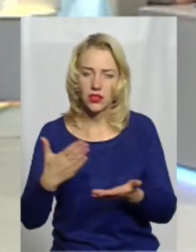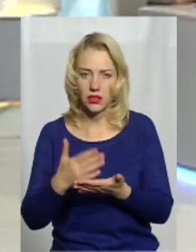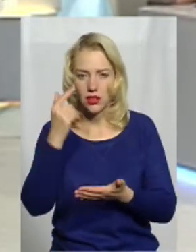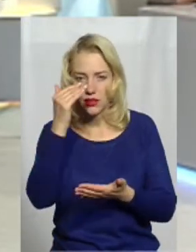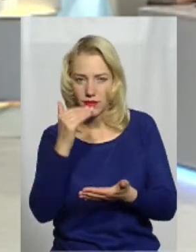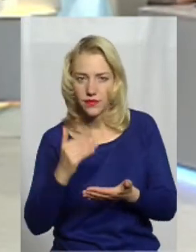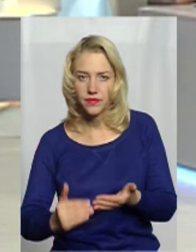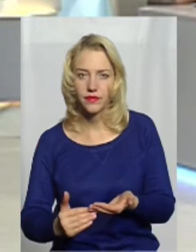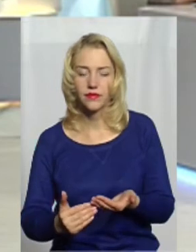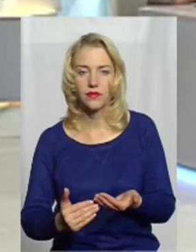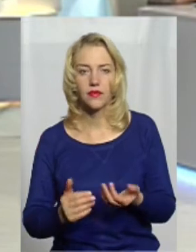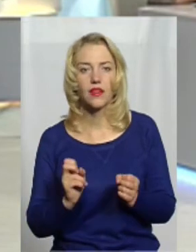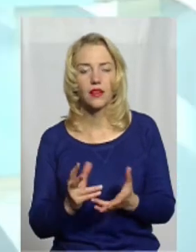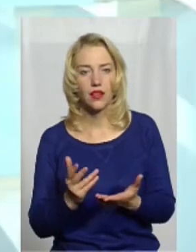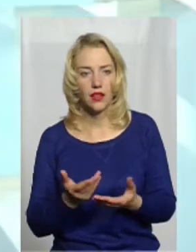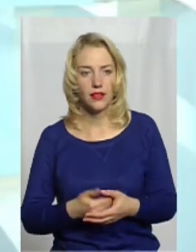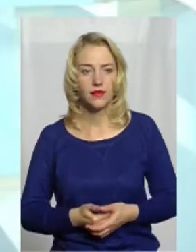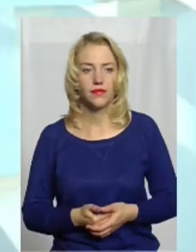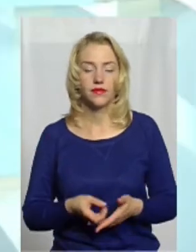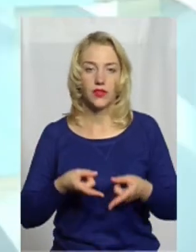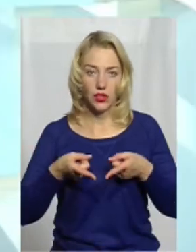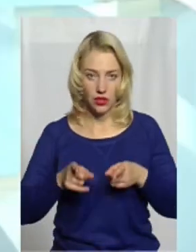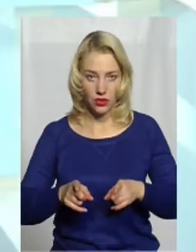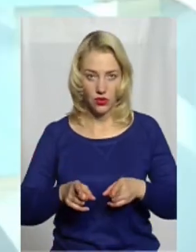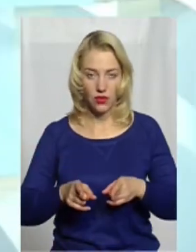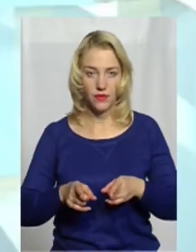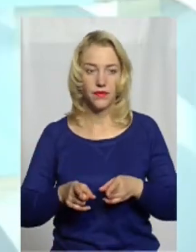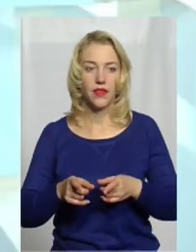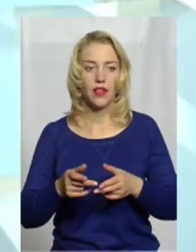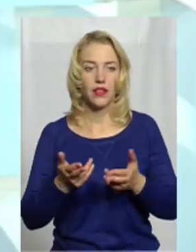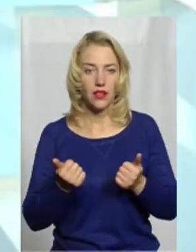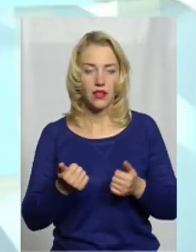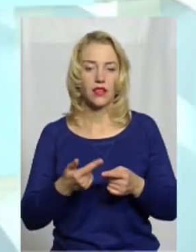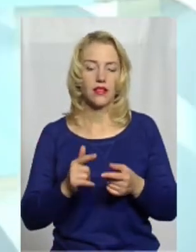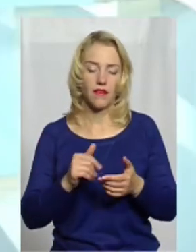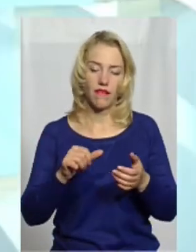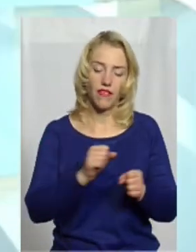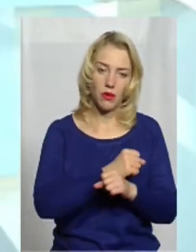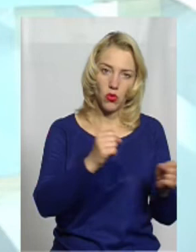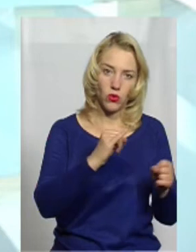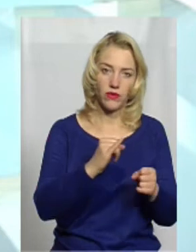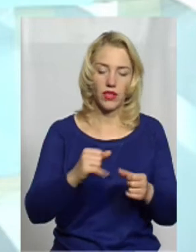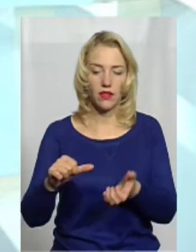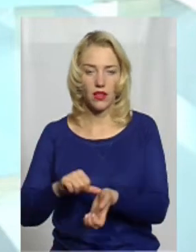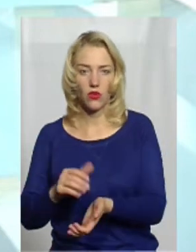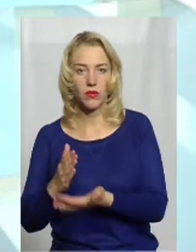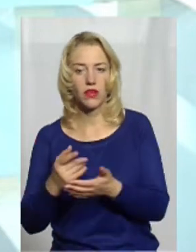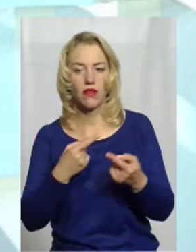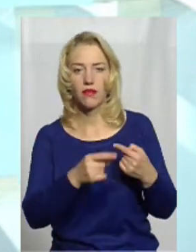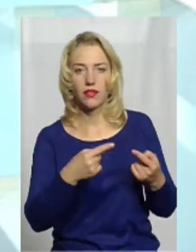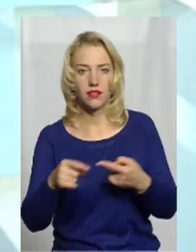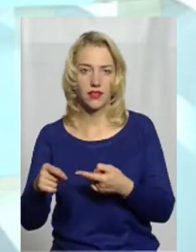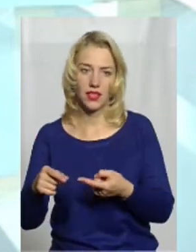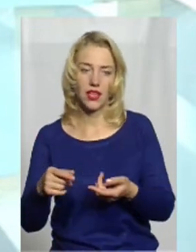наркотичних речовин? Дійсно, і вибухівка, наркотики, вони мають різні запахи. Наприклад,